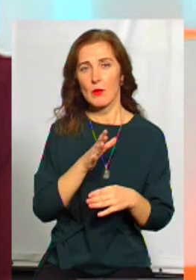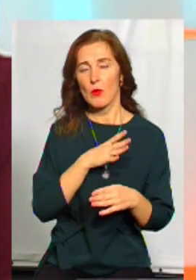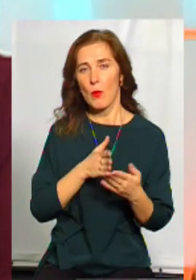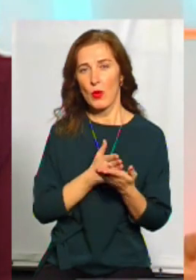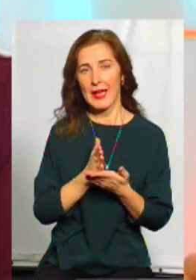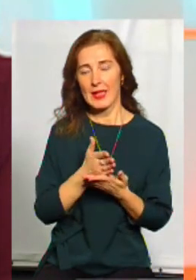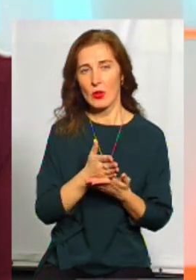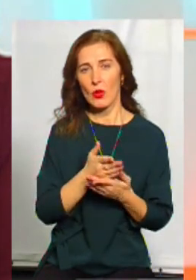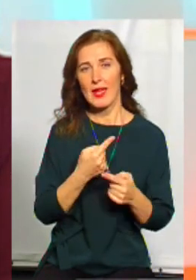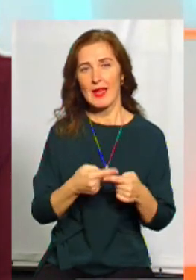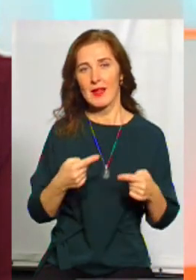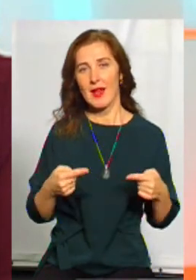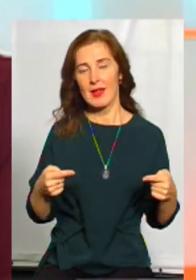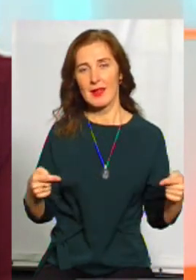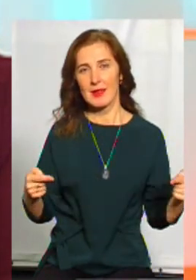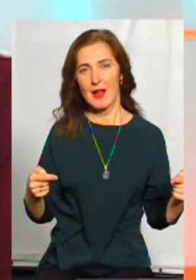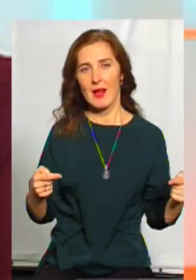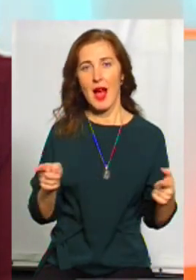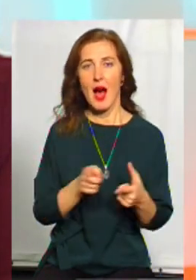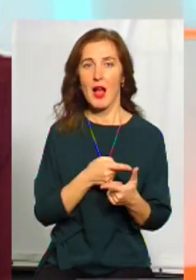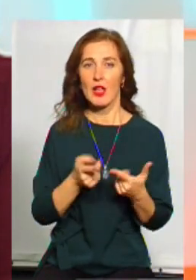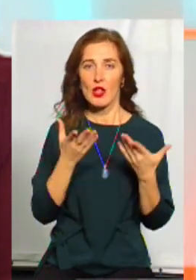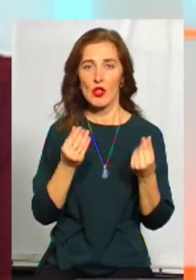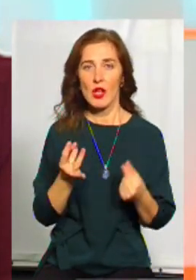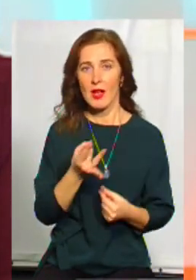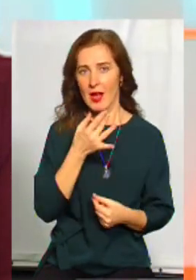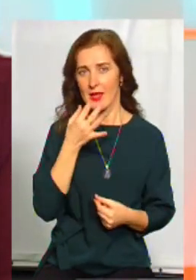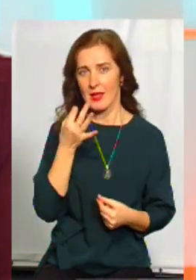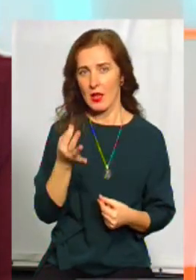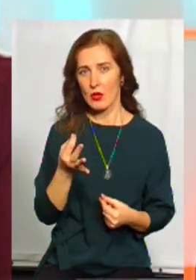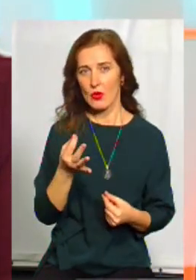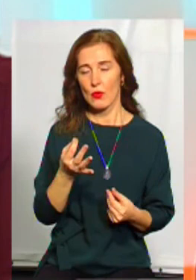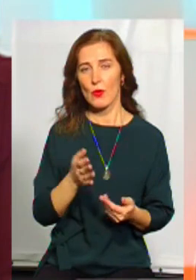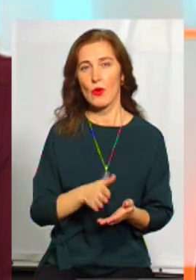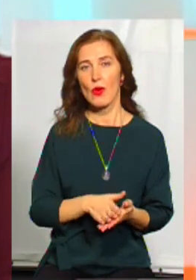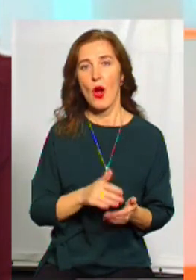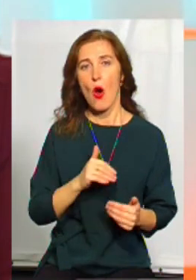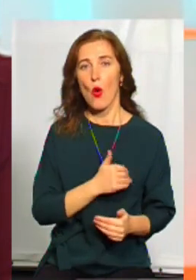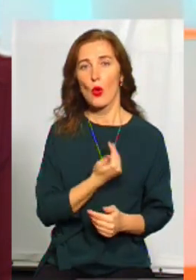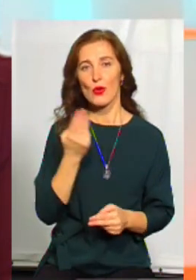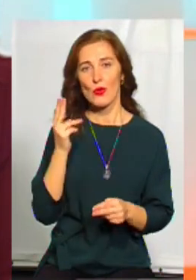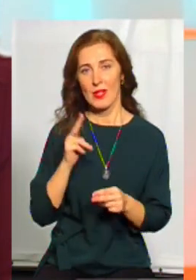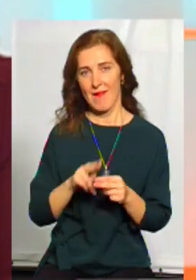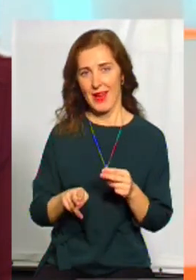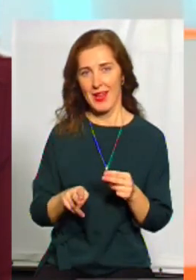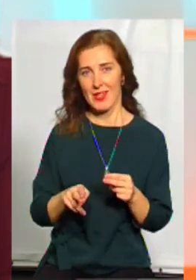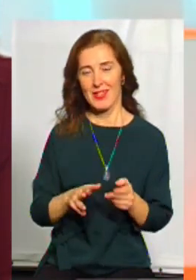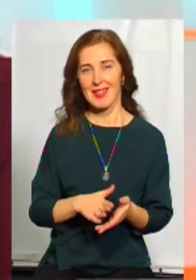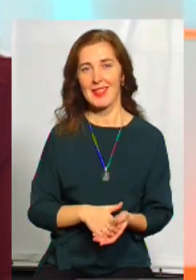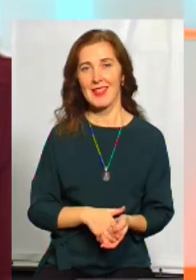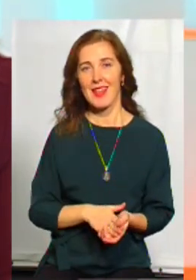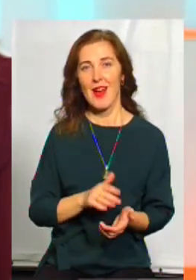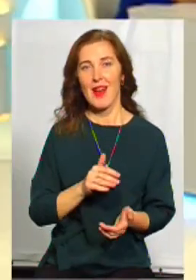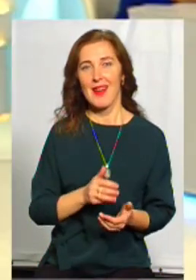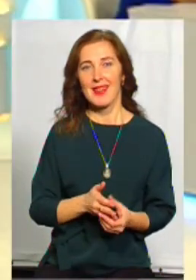політиком, і так далі, і так далі. Але ще раз скажу, я таки на оптимістичні ночі хочу завершувати. Я хочу на